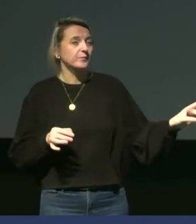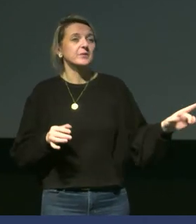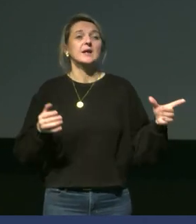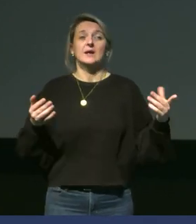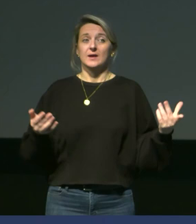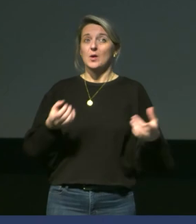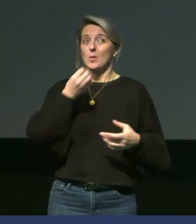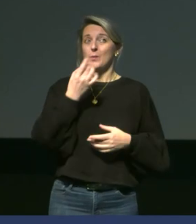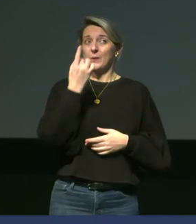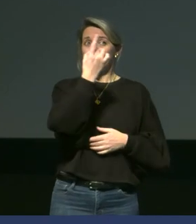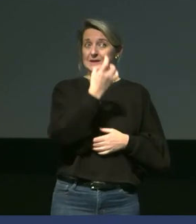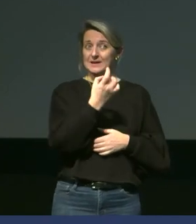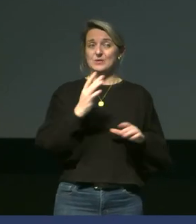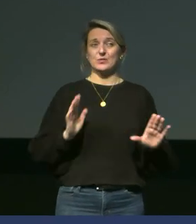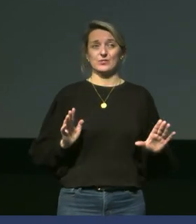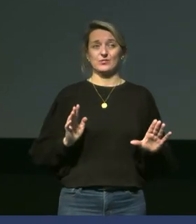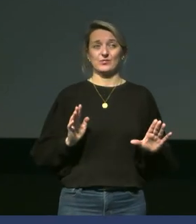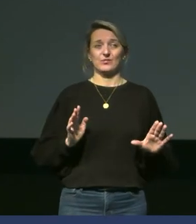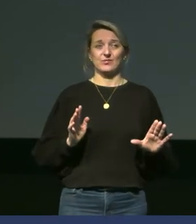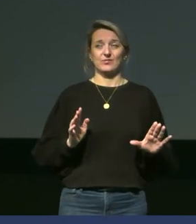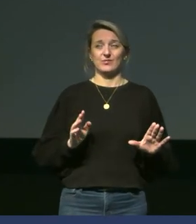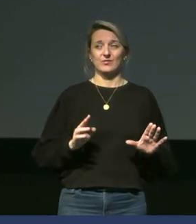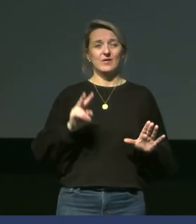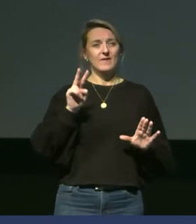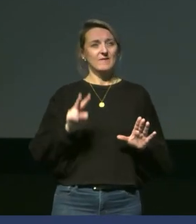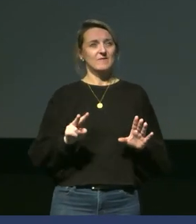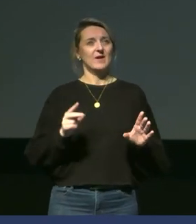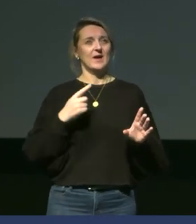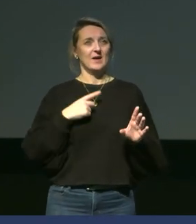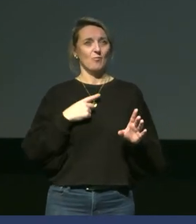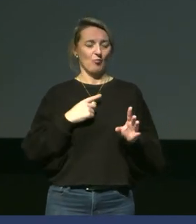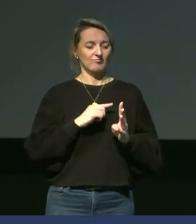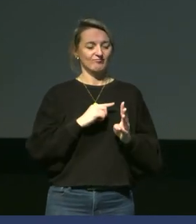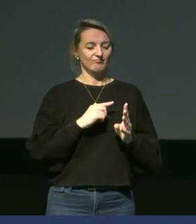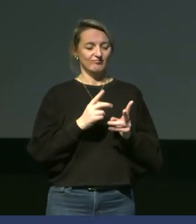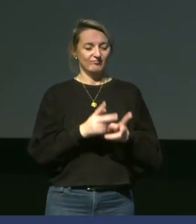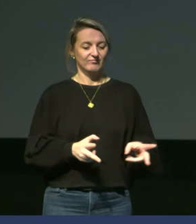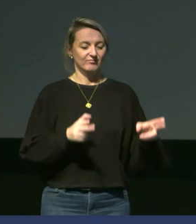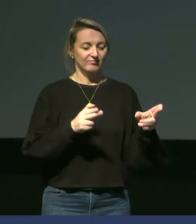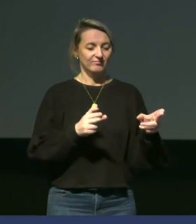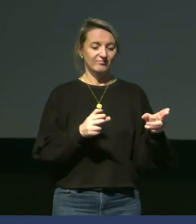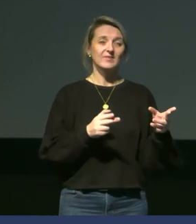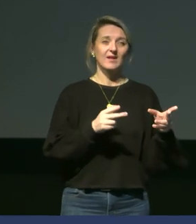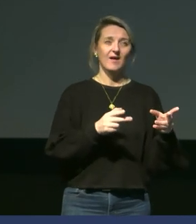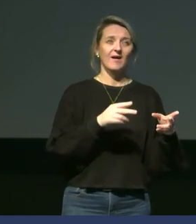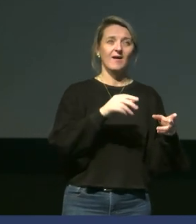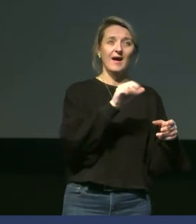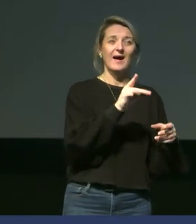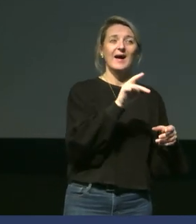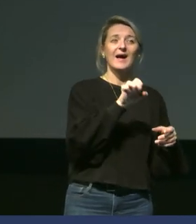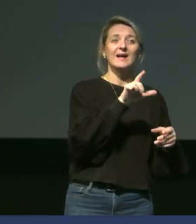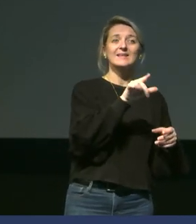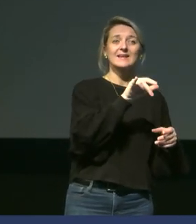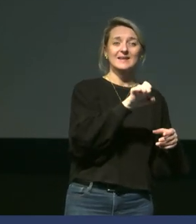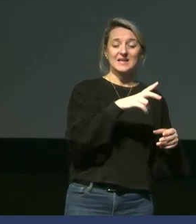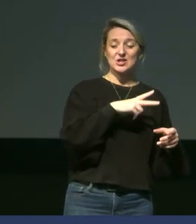Oui, c'est une bonne question. exactement en même temps, la même saison où j'étais en Terre Adélie, un collaborateur à moi a fait exactement les mêmes mesures sur